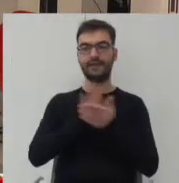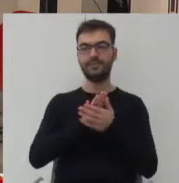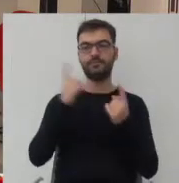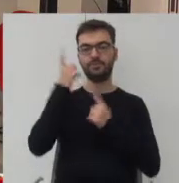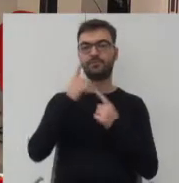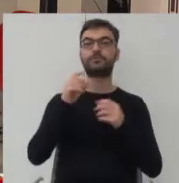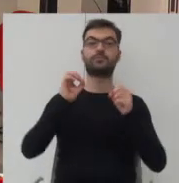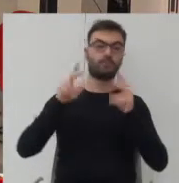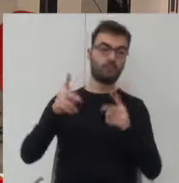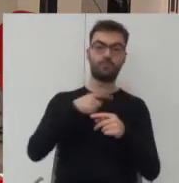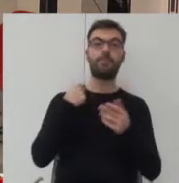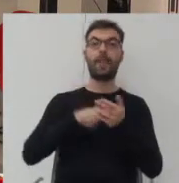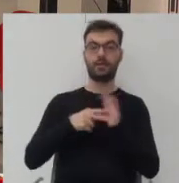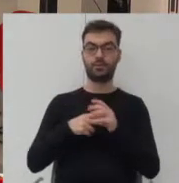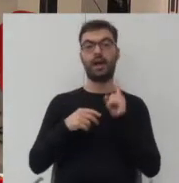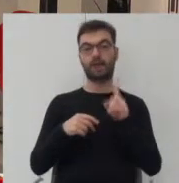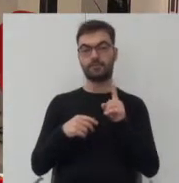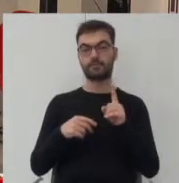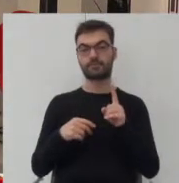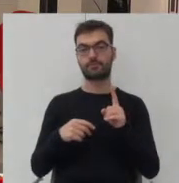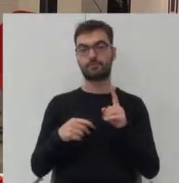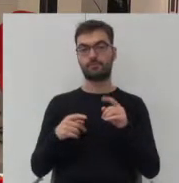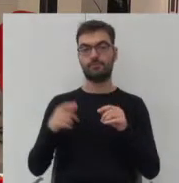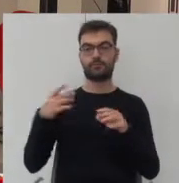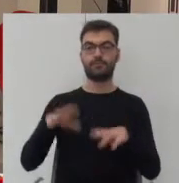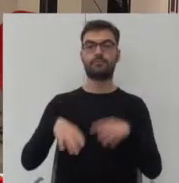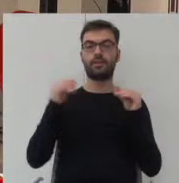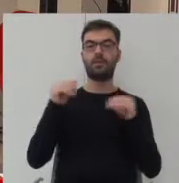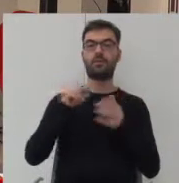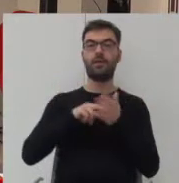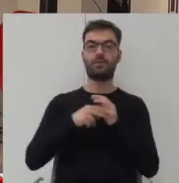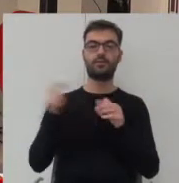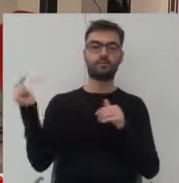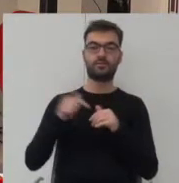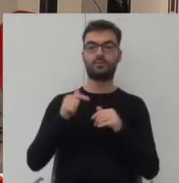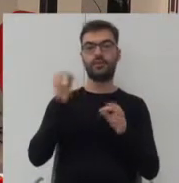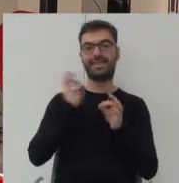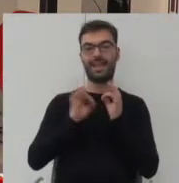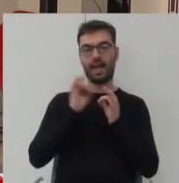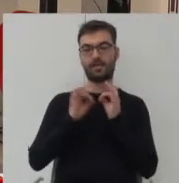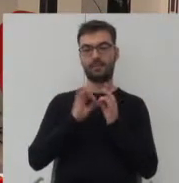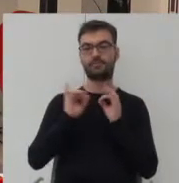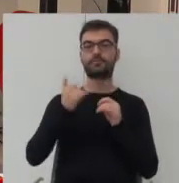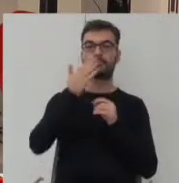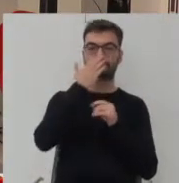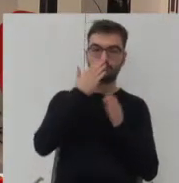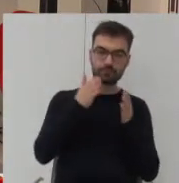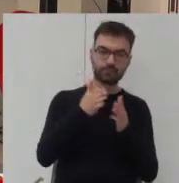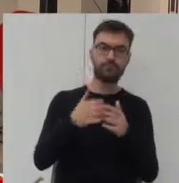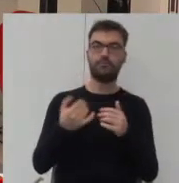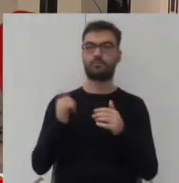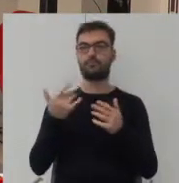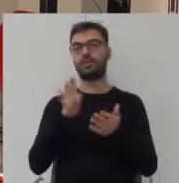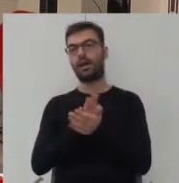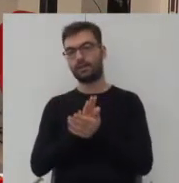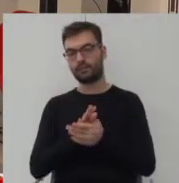ok, planujemy, ale również na samym początku planowania myślimy o tych detalach, jak będzie wyglądać ulica, jaki będzie jej